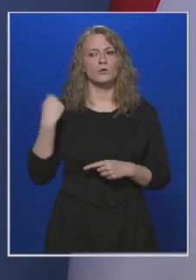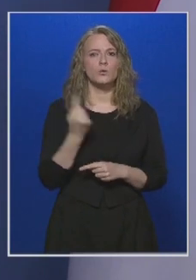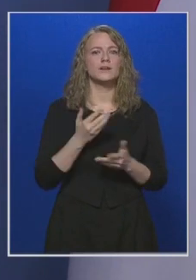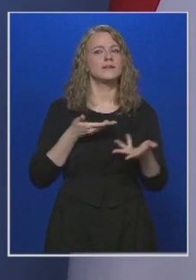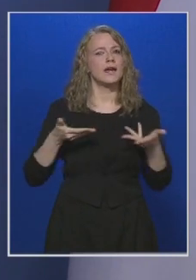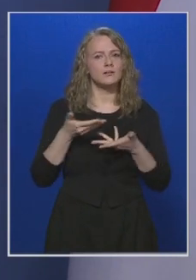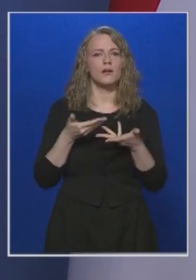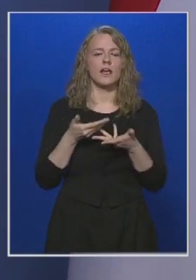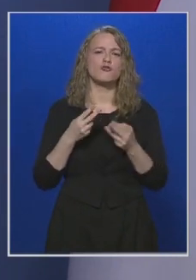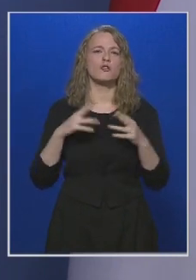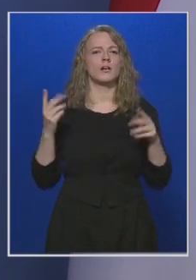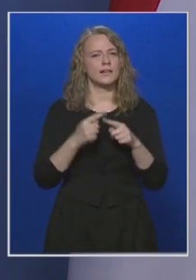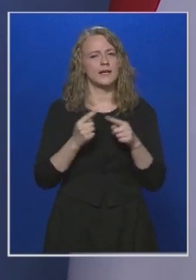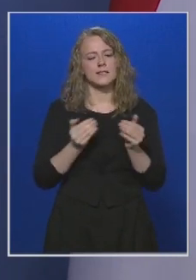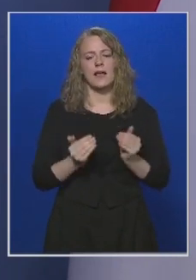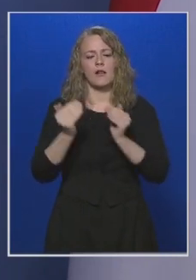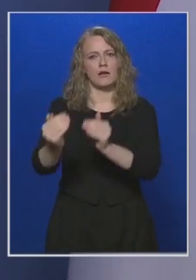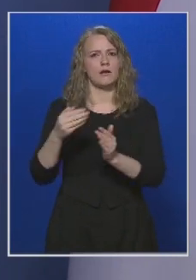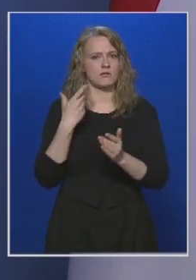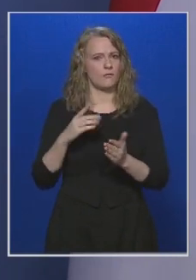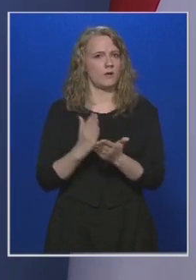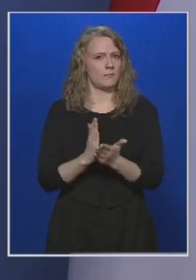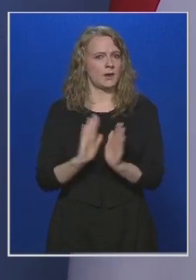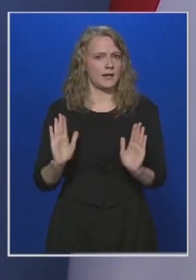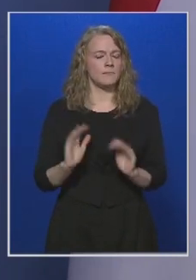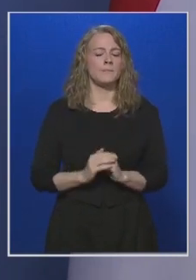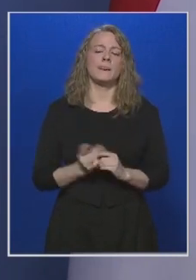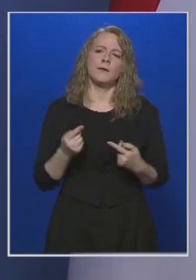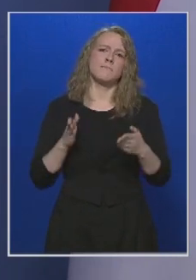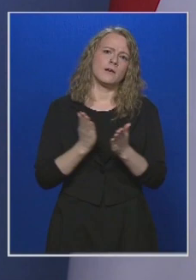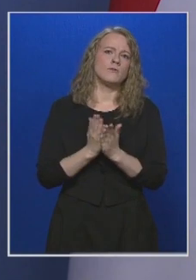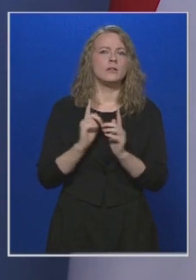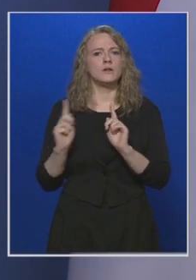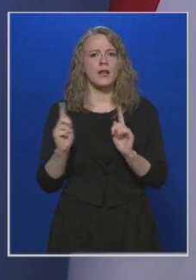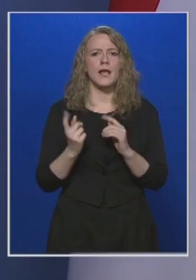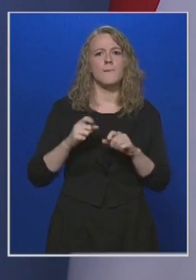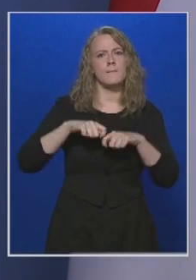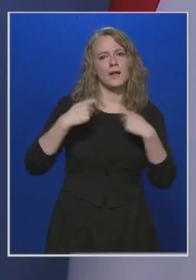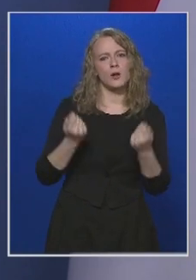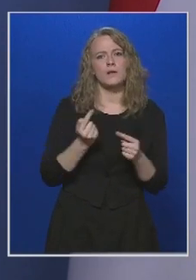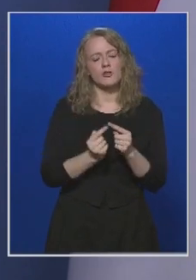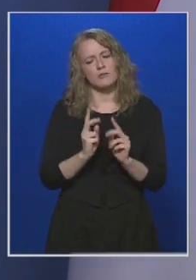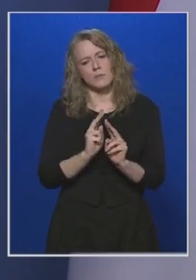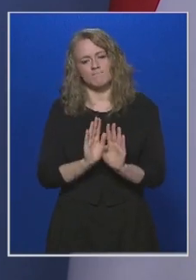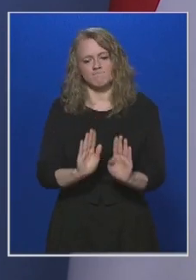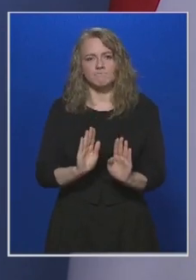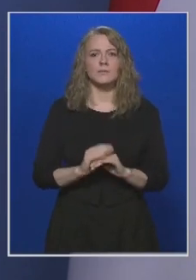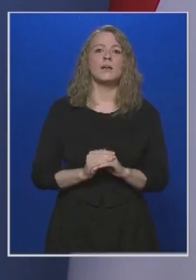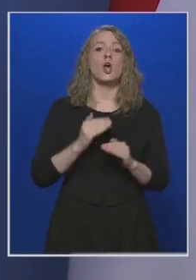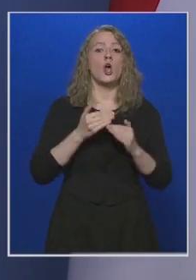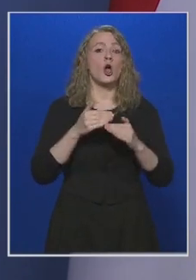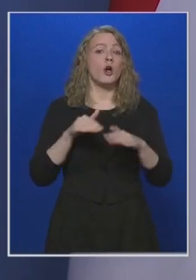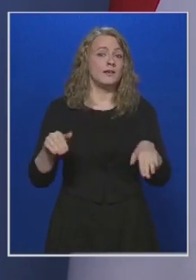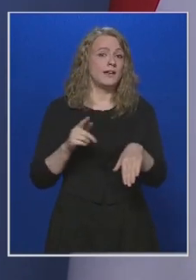részét beállították, elhalasztották. Ennek megfelelően talán a megoldás részben adott. A határidők folyásával